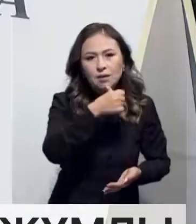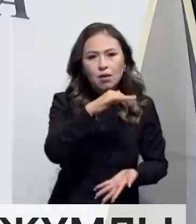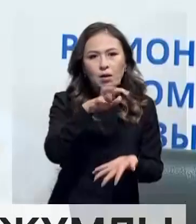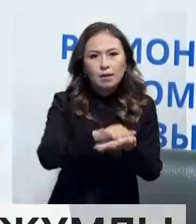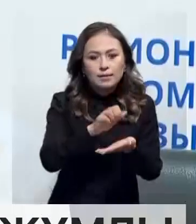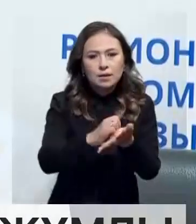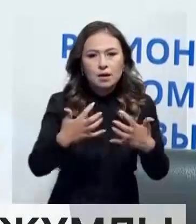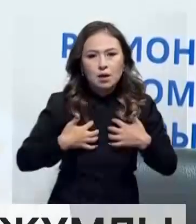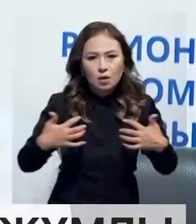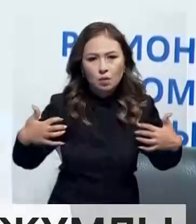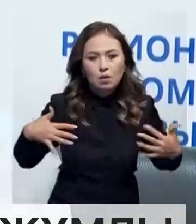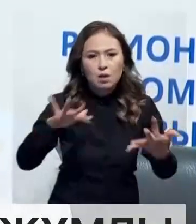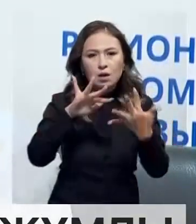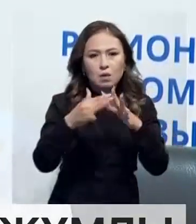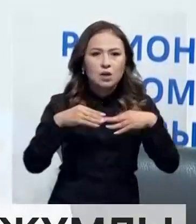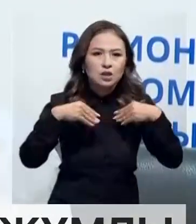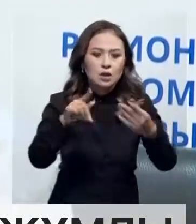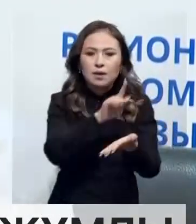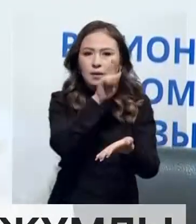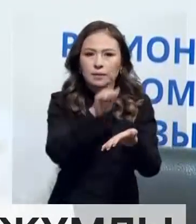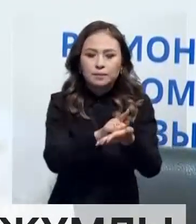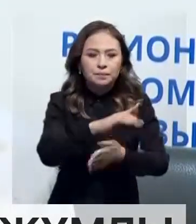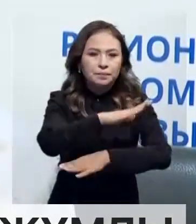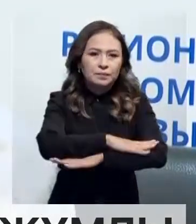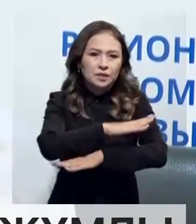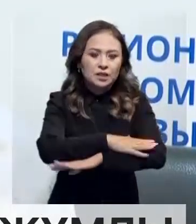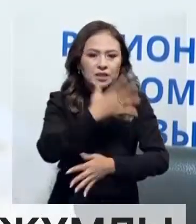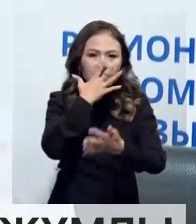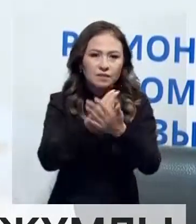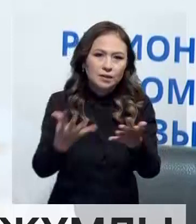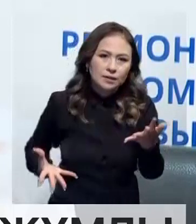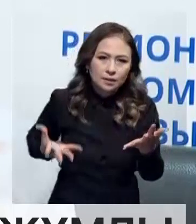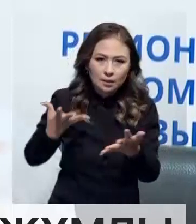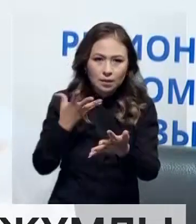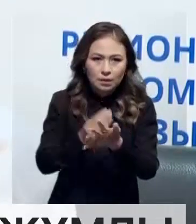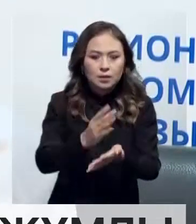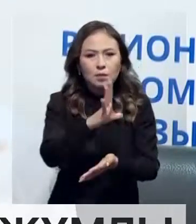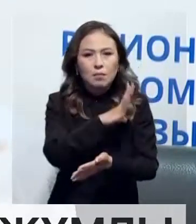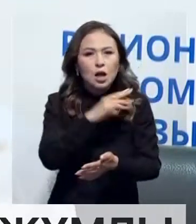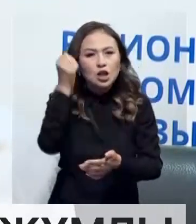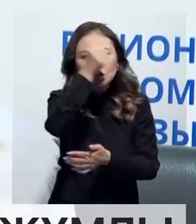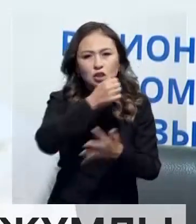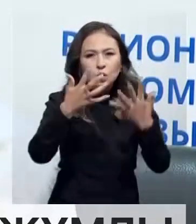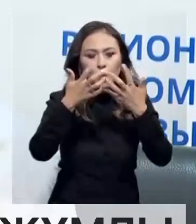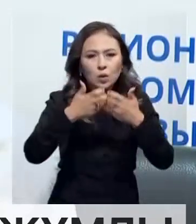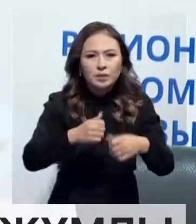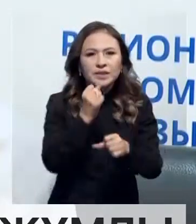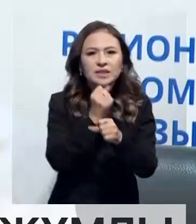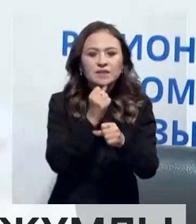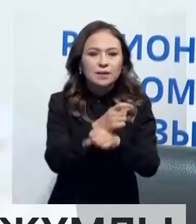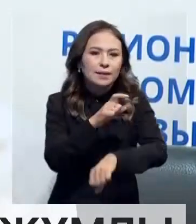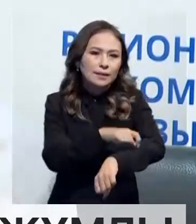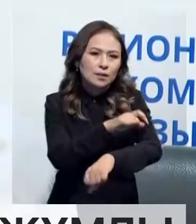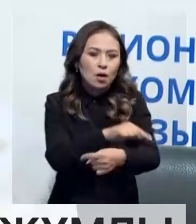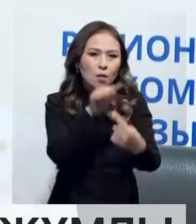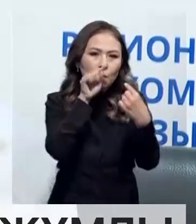айналысы бұтырған алғашаруашылығы мен олар міндетті түрде өз қаражаты есебінен жыл көлемінде кенеге